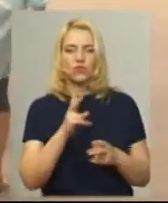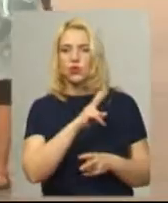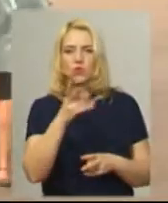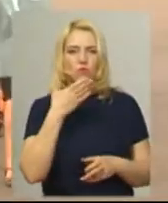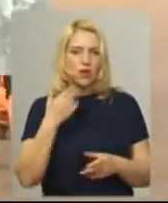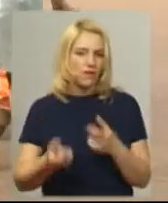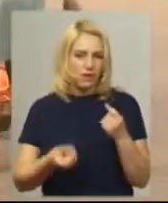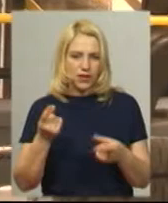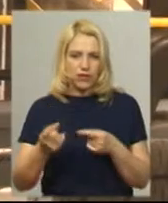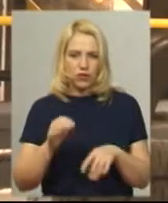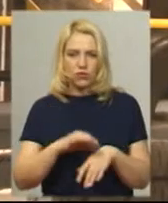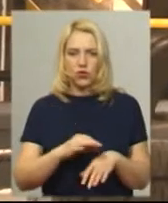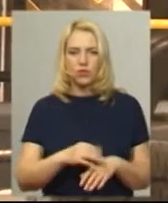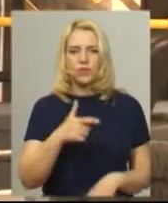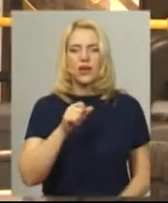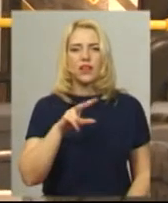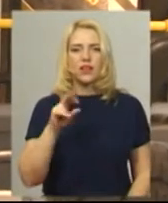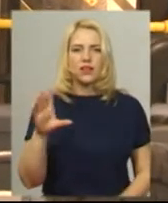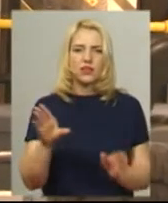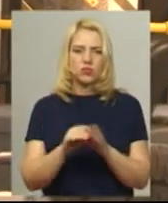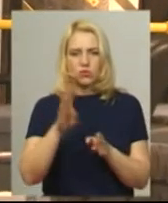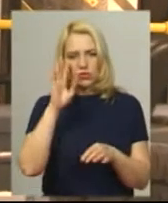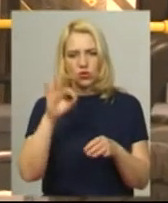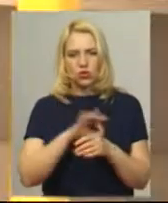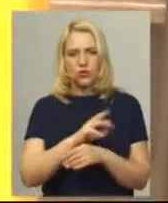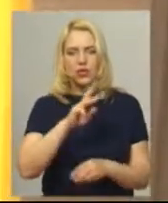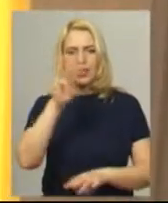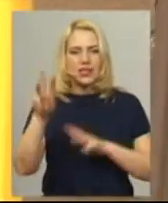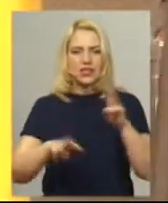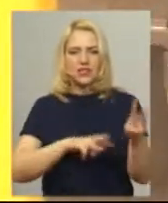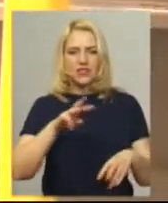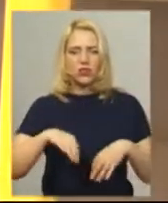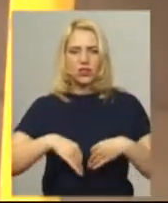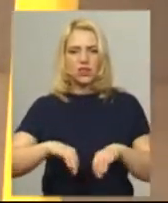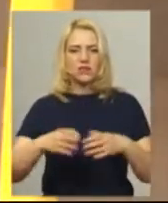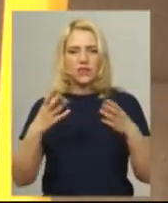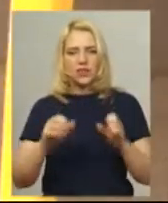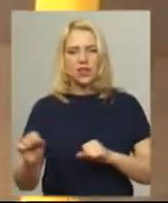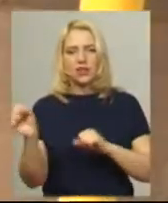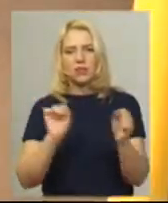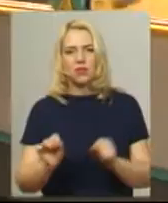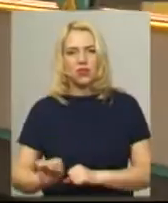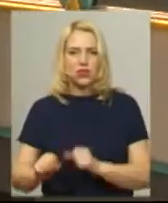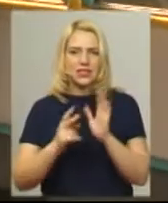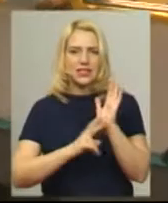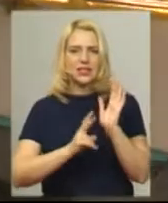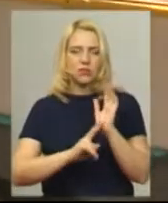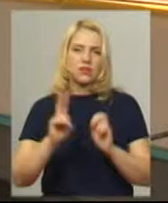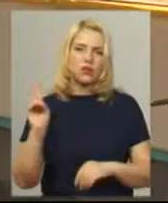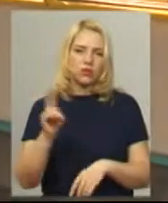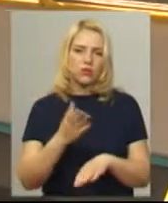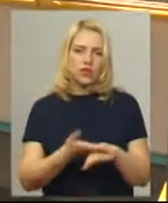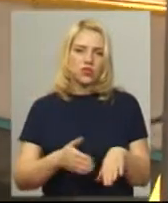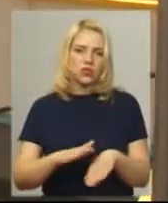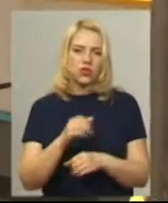Галина Місяць разом із чоловіком з березня дезінфікує у такий спосіб транспорт. У день вони миють більше 70 тролейбусів. Робота важка,